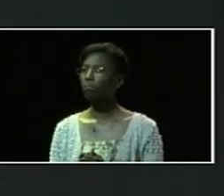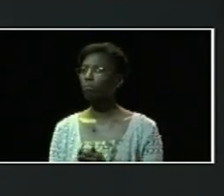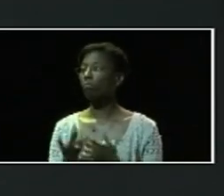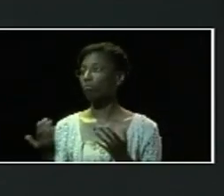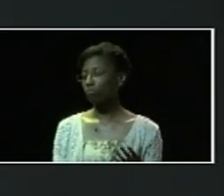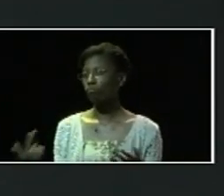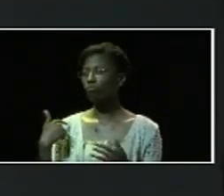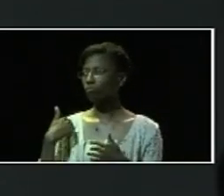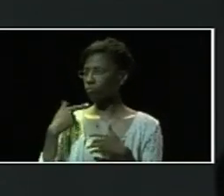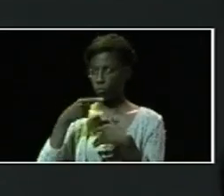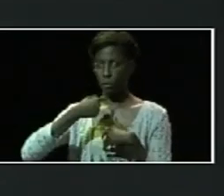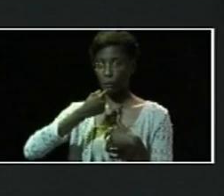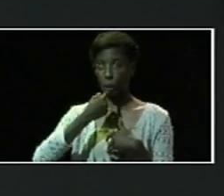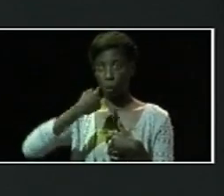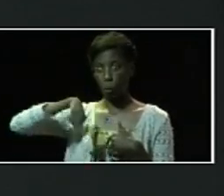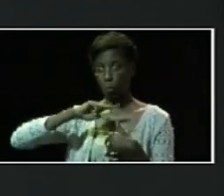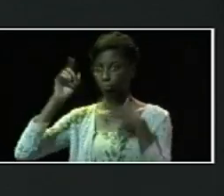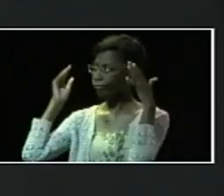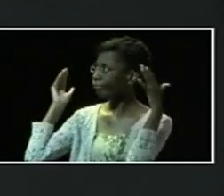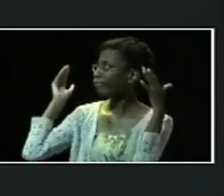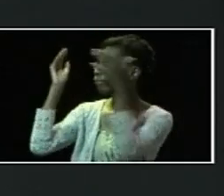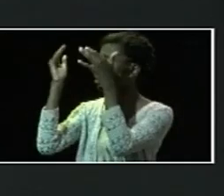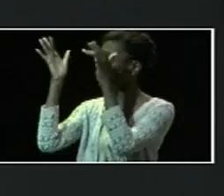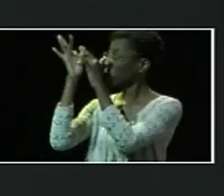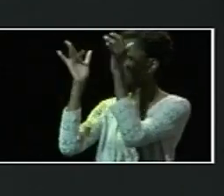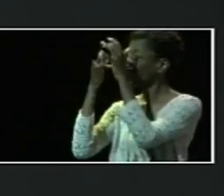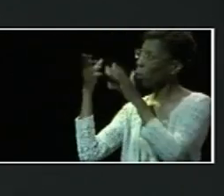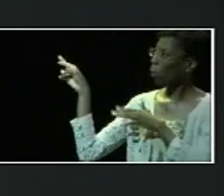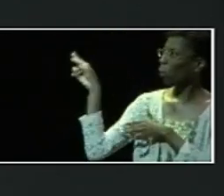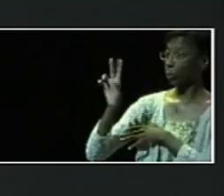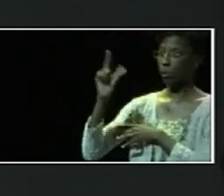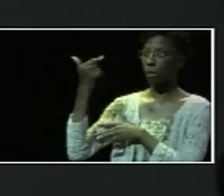Nous avons les yeux fixés sur le second avènement de Jésus. Et